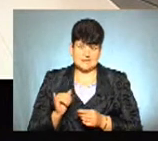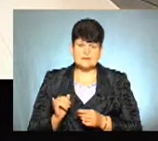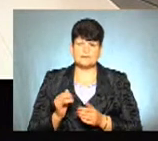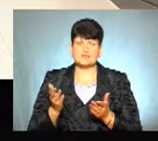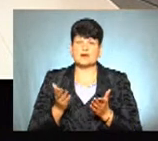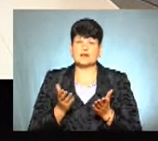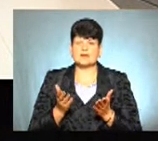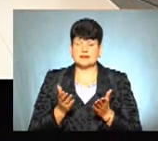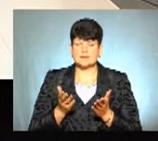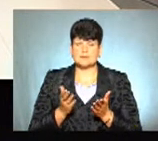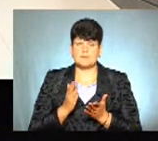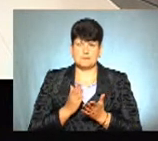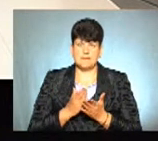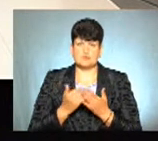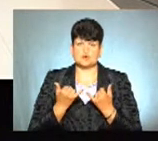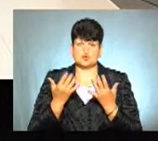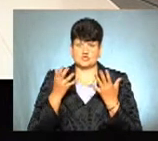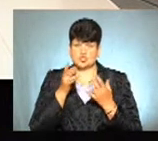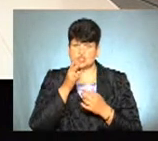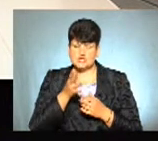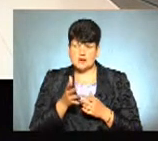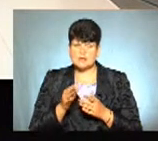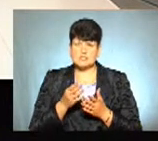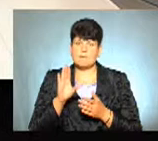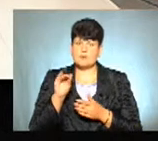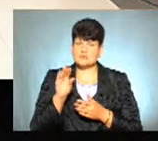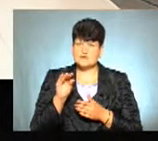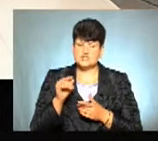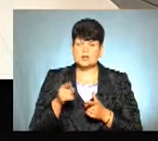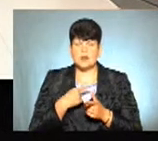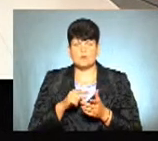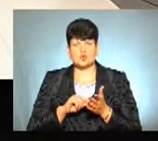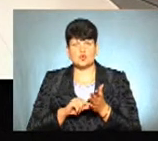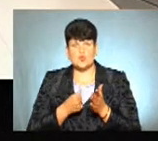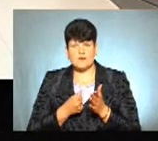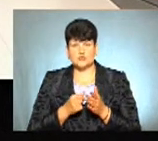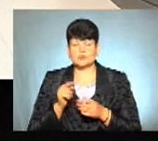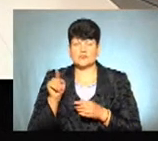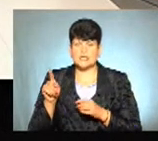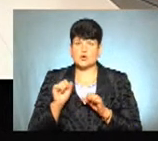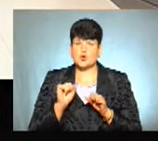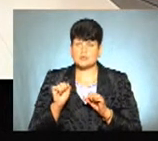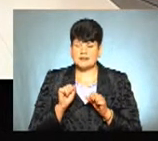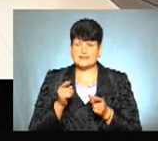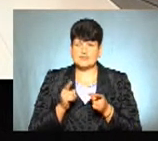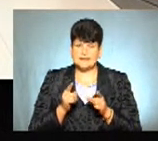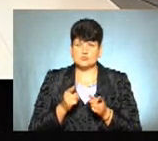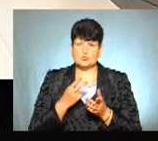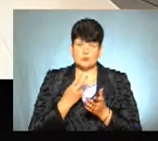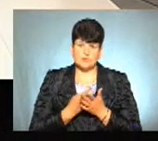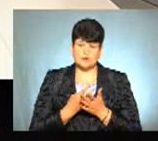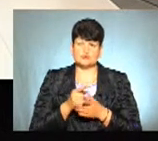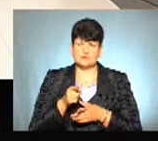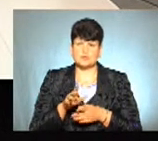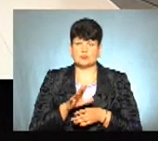які мають на сьогоднішній час або посвідчення, або довідку від тих командирів, які дійсно засвідчують, що